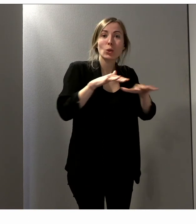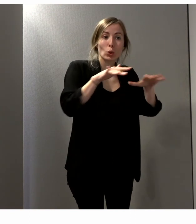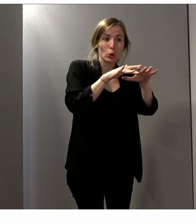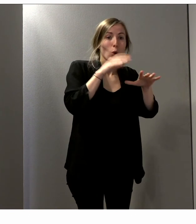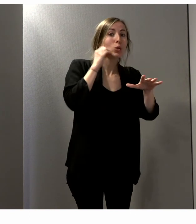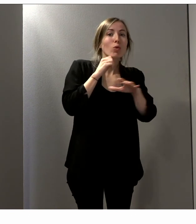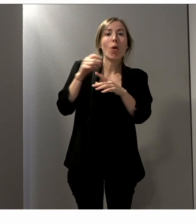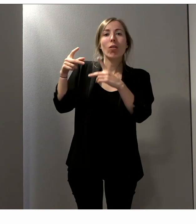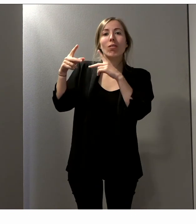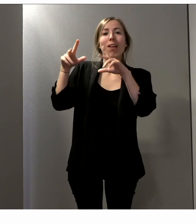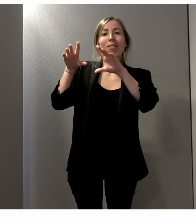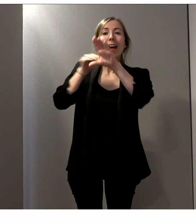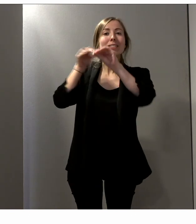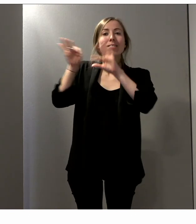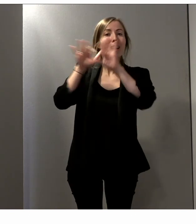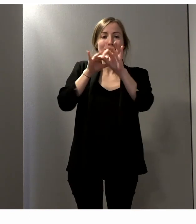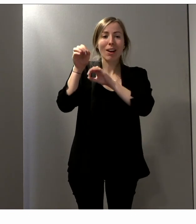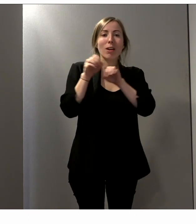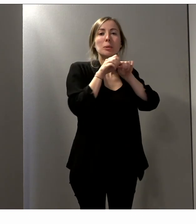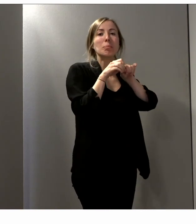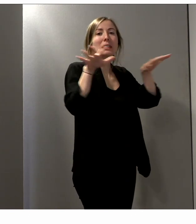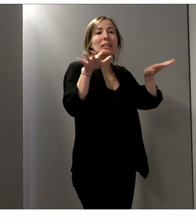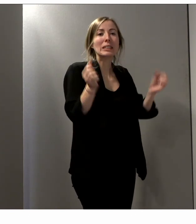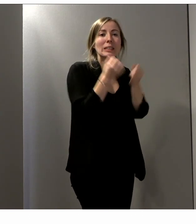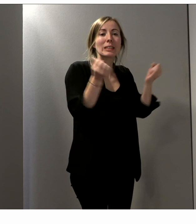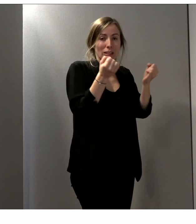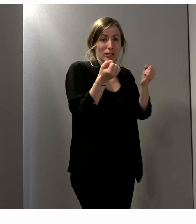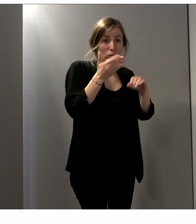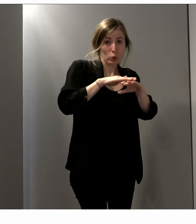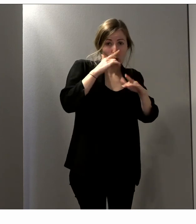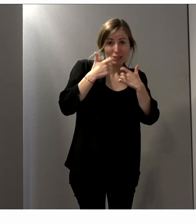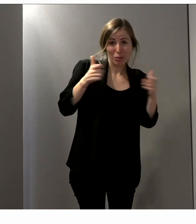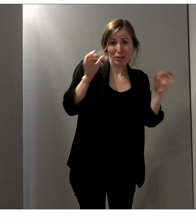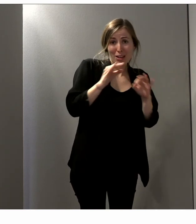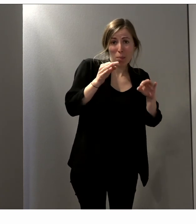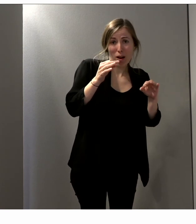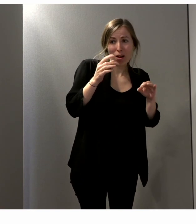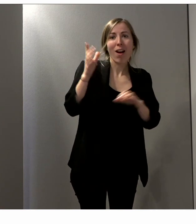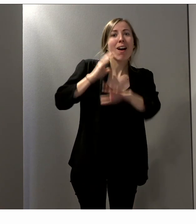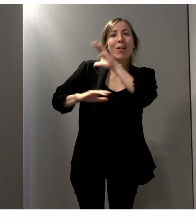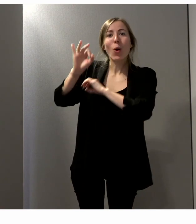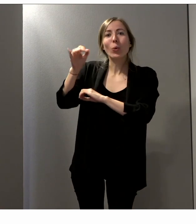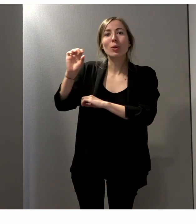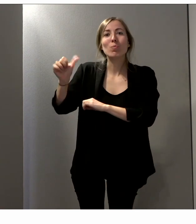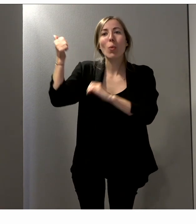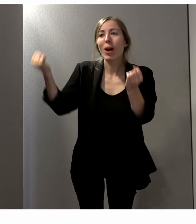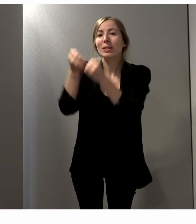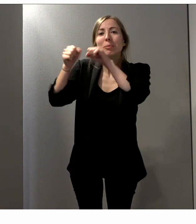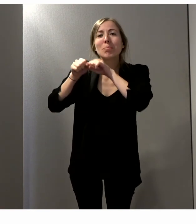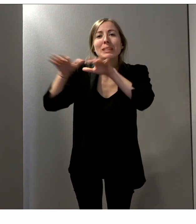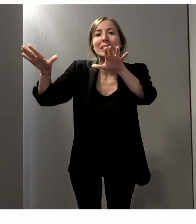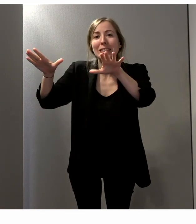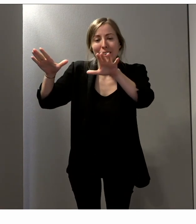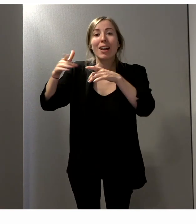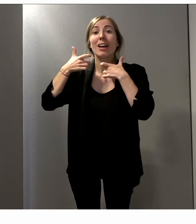accessibilité. Donc c'est assez frustrant de se dire que finalement, il y avait cette accessibilité lors de la première diffusion,